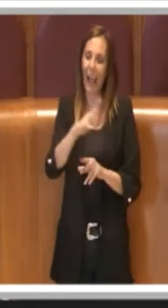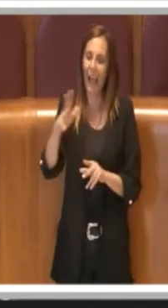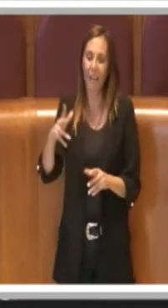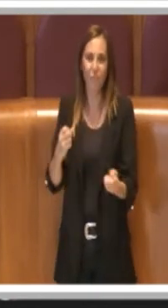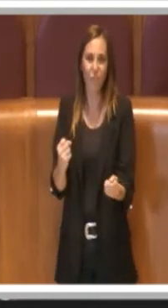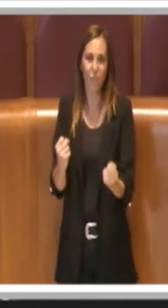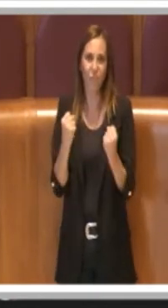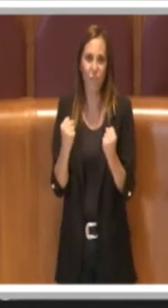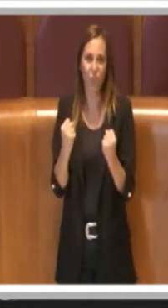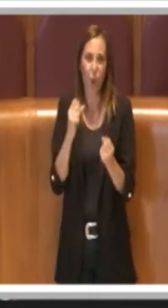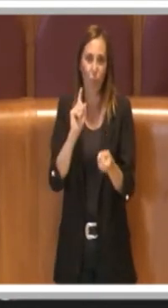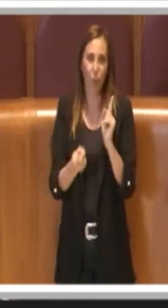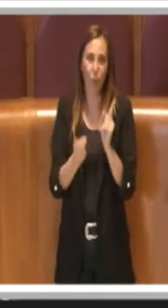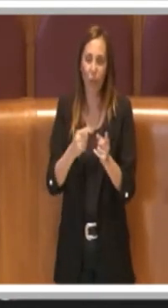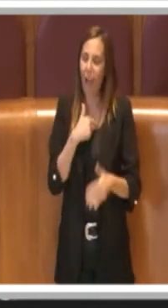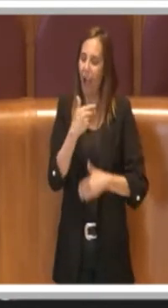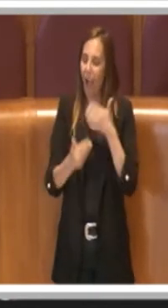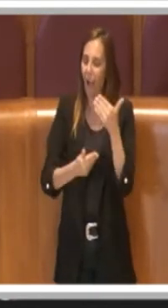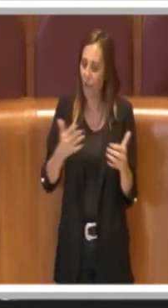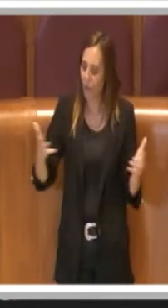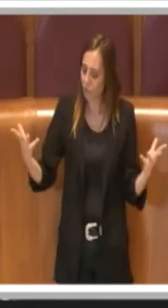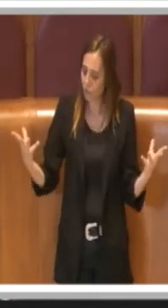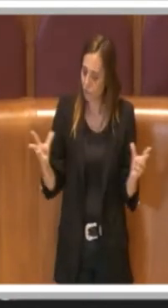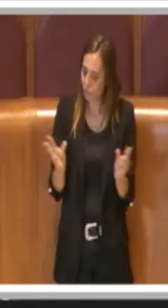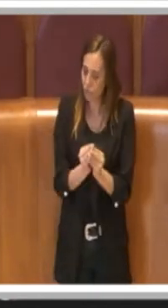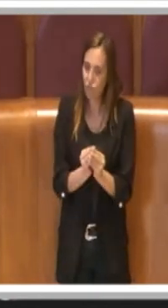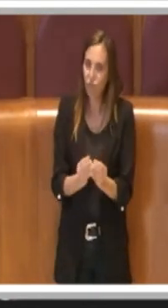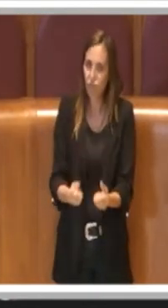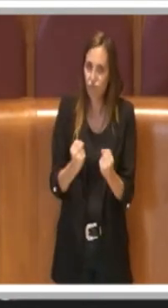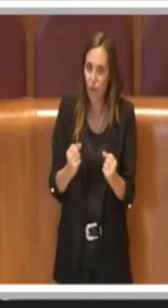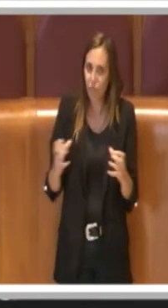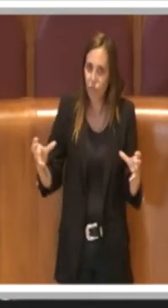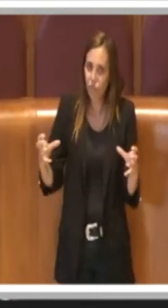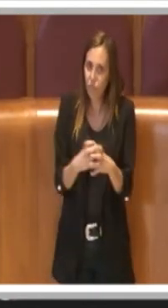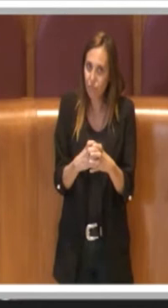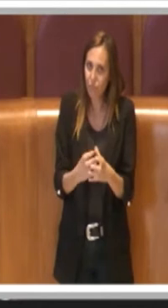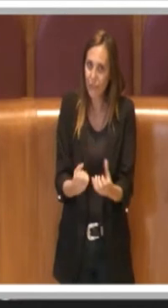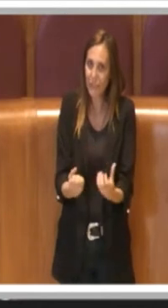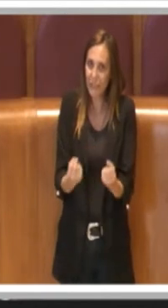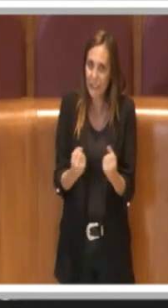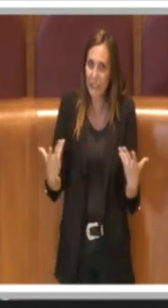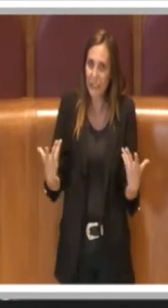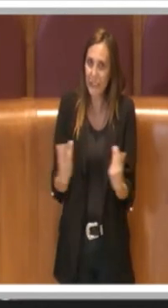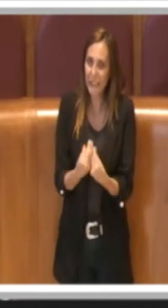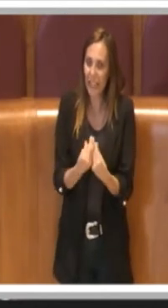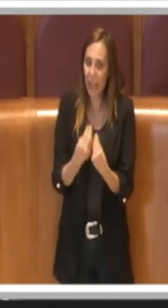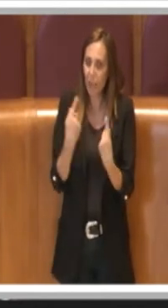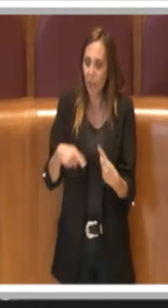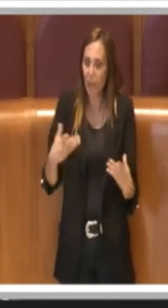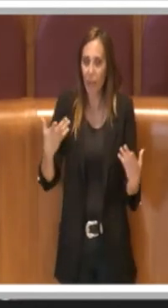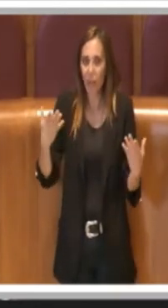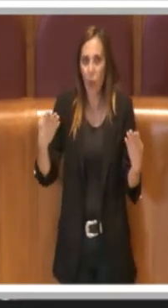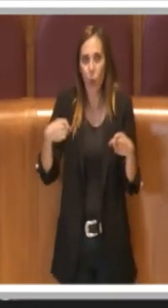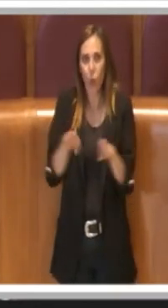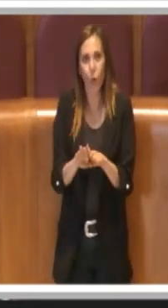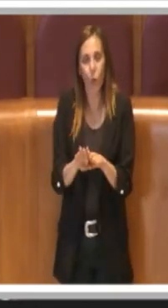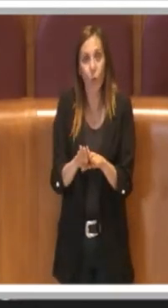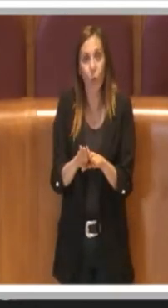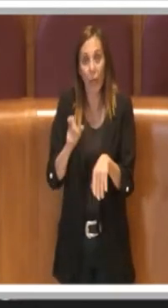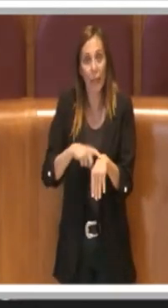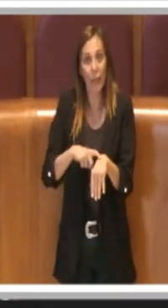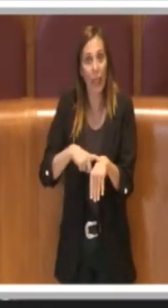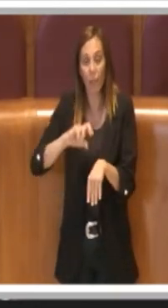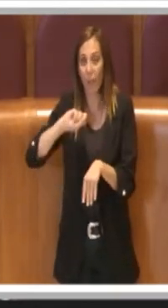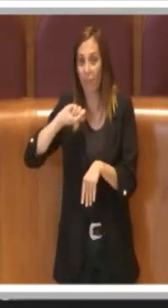di andare avanti insieme per concludere questo atto fondamentale che va chiuso in tempi